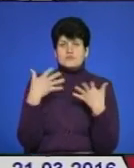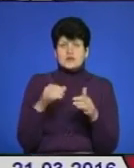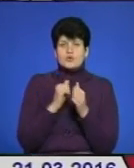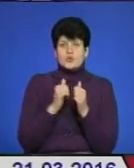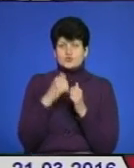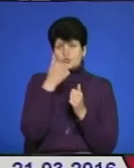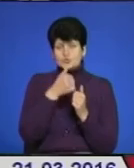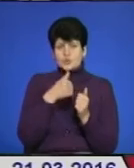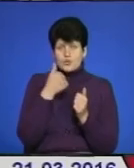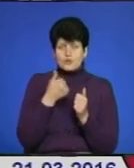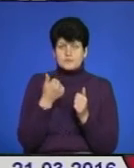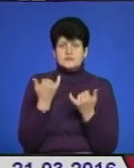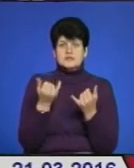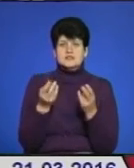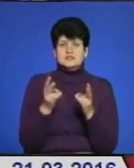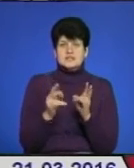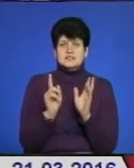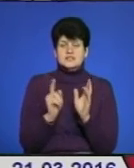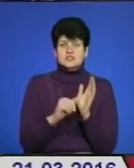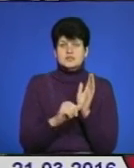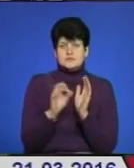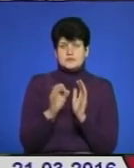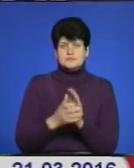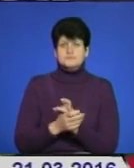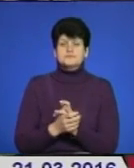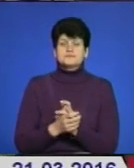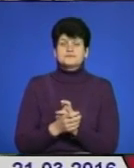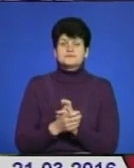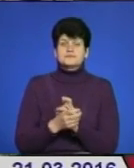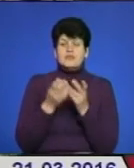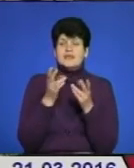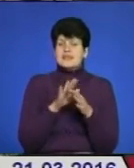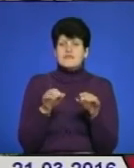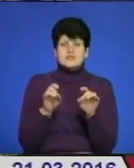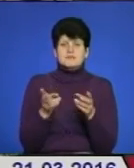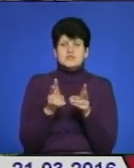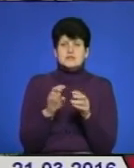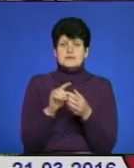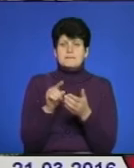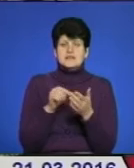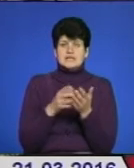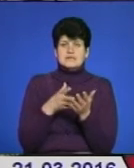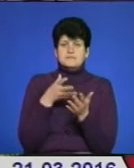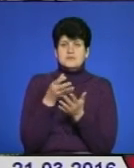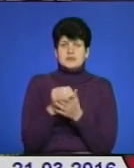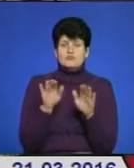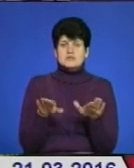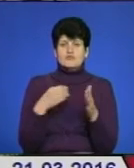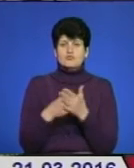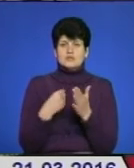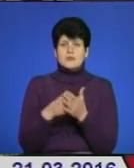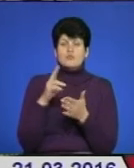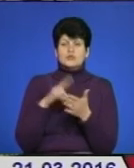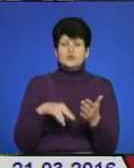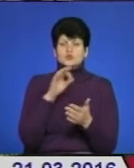75% залишалося в місті, зараз лише лишається 60%. Невирішним залишається питання сплати до місцевих бюджетів, податку з